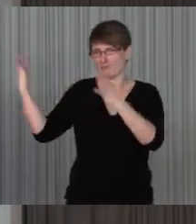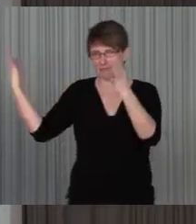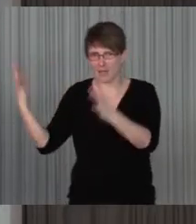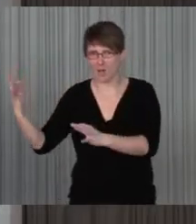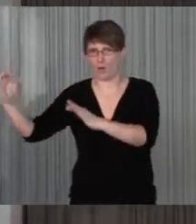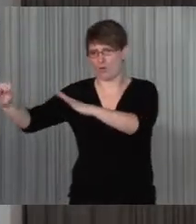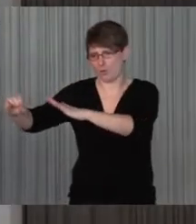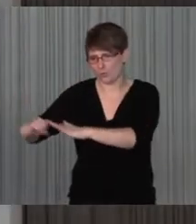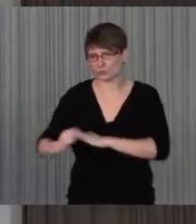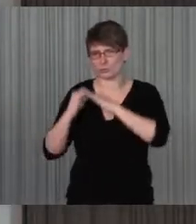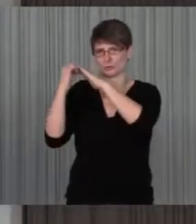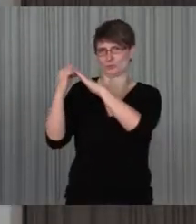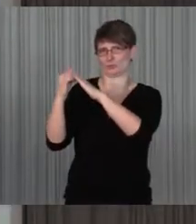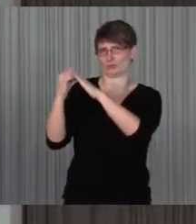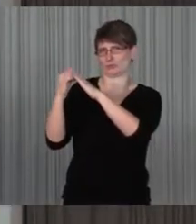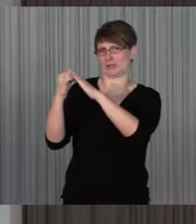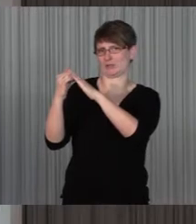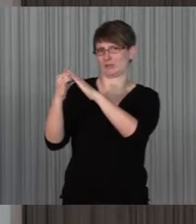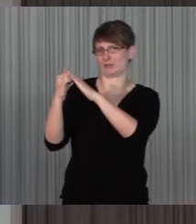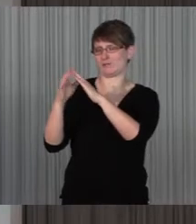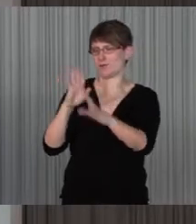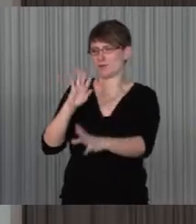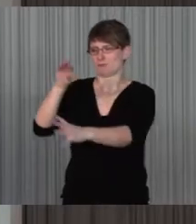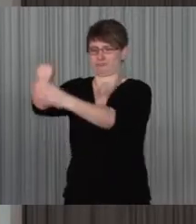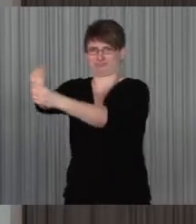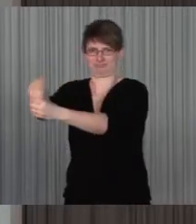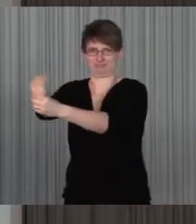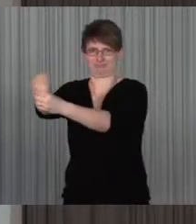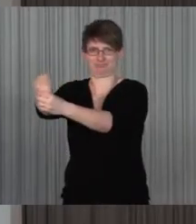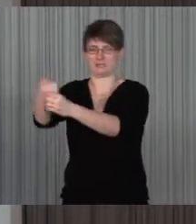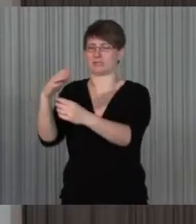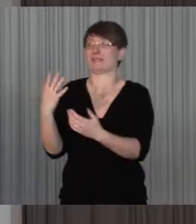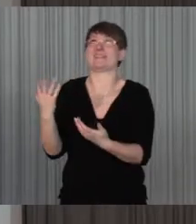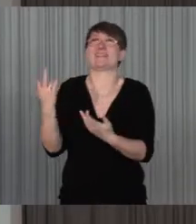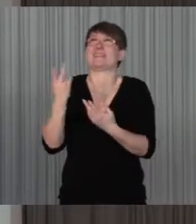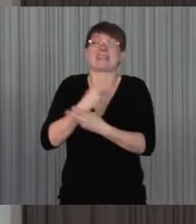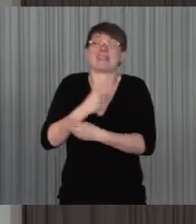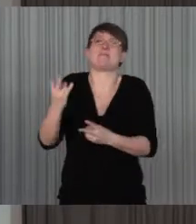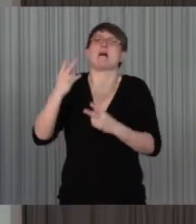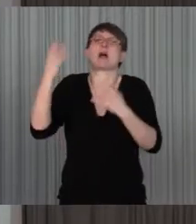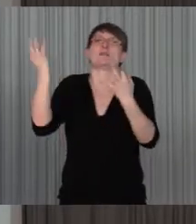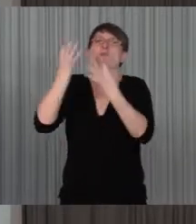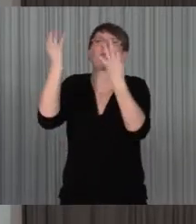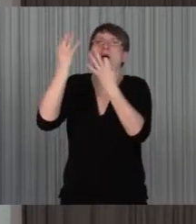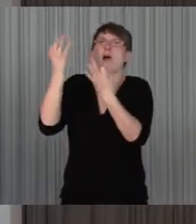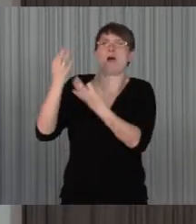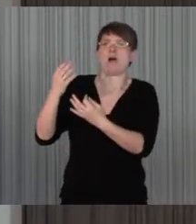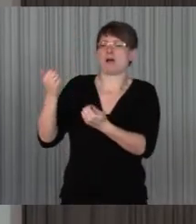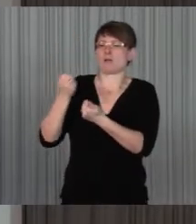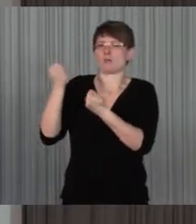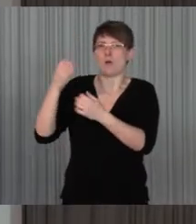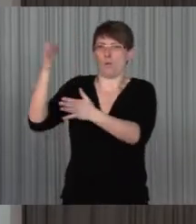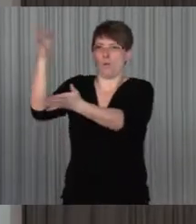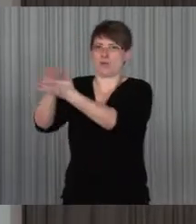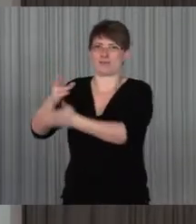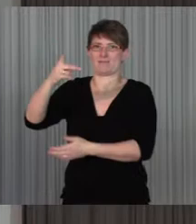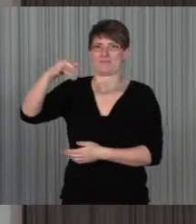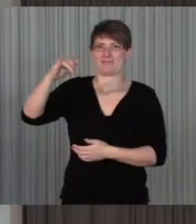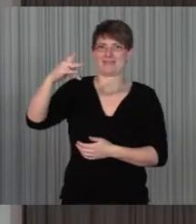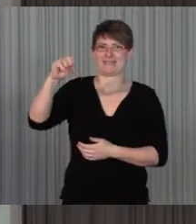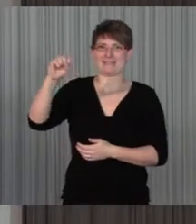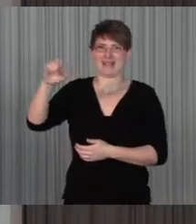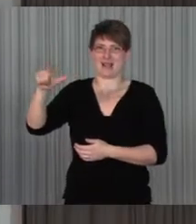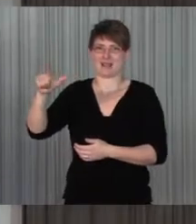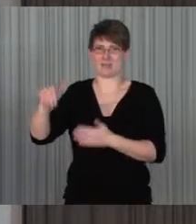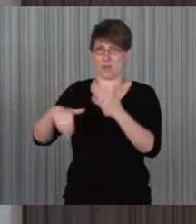eben tatsächlich auch dabei unterstützen. Es kann natürlich nicht immer so ein toller Ort wie das Pixellabor sein, wobei jetzt hat ein so ein